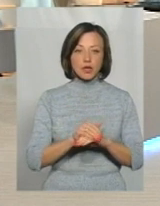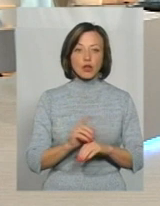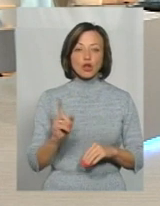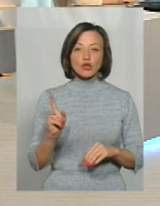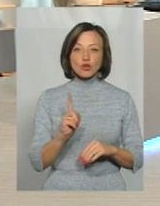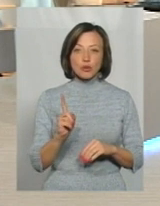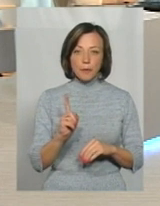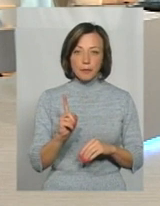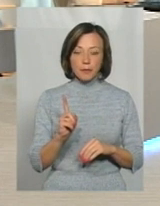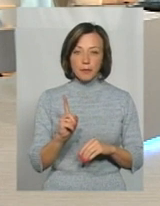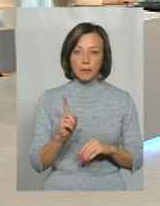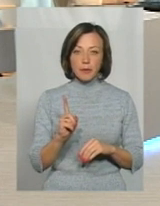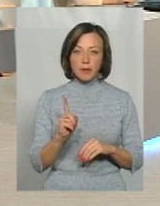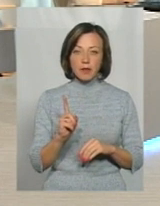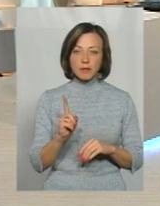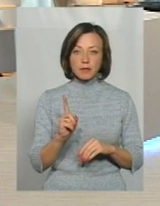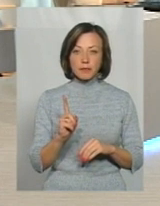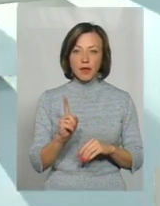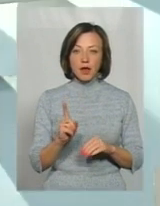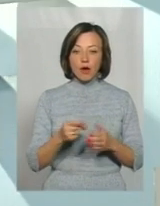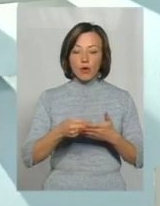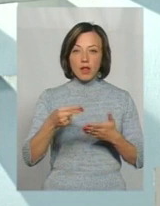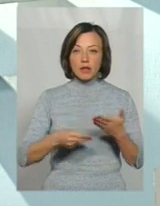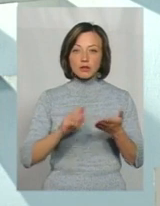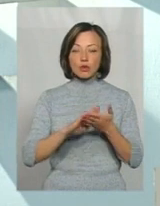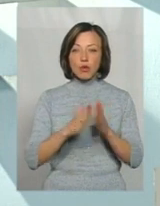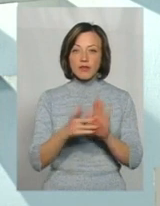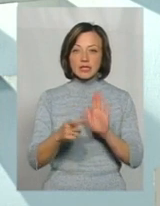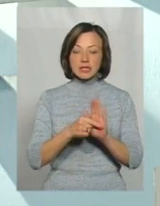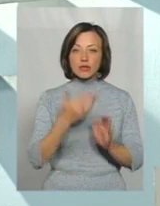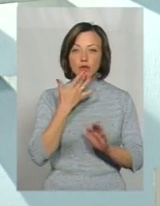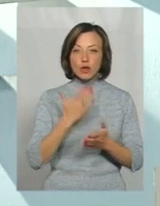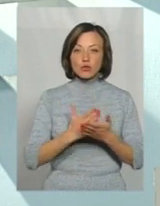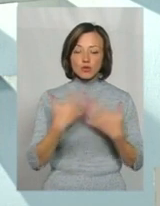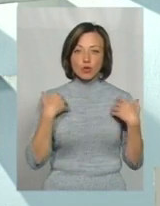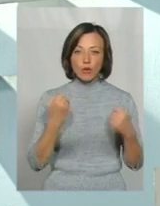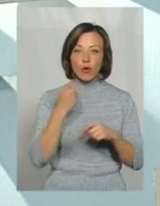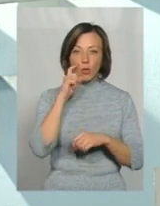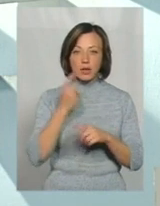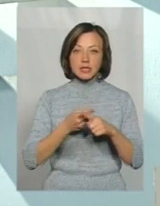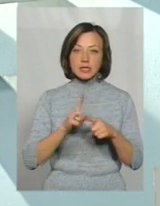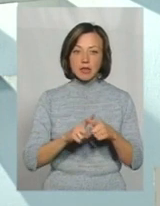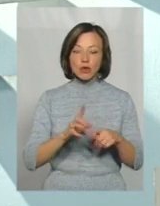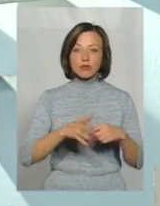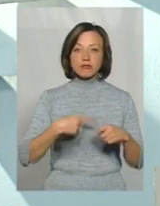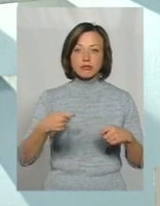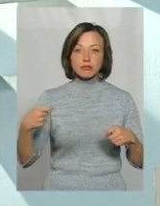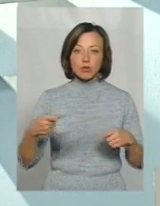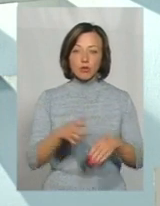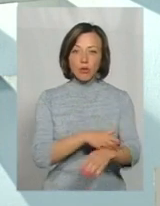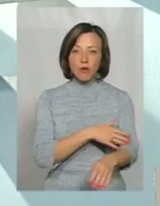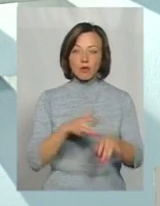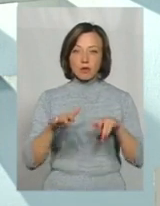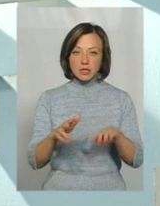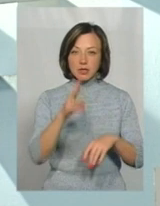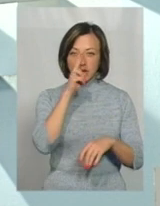щоб укласти договір з Національною службою здоров'я України, це такий процес довго тривали, скажімо так, він тримає 2